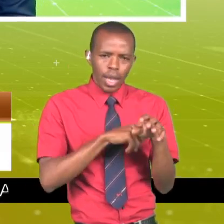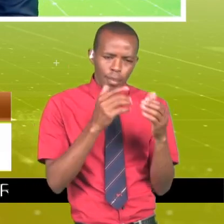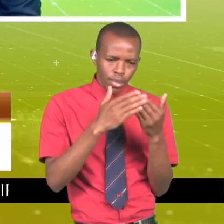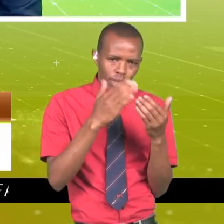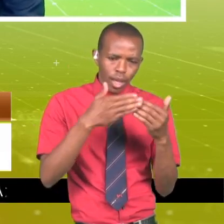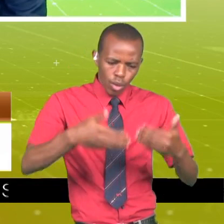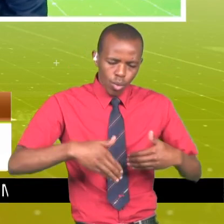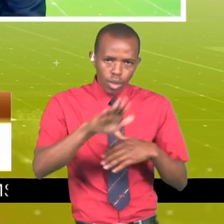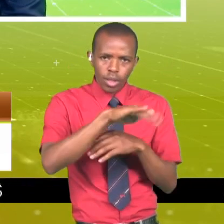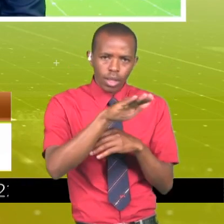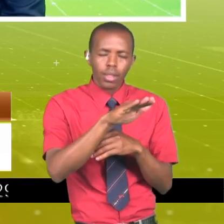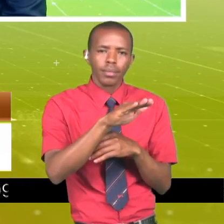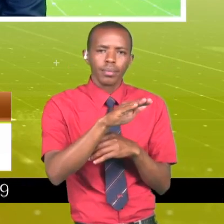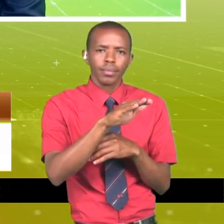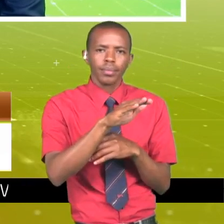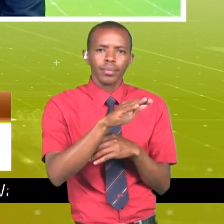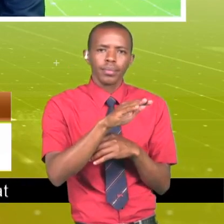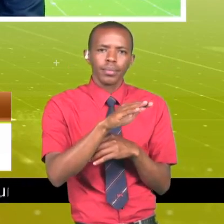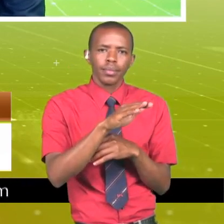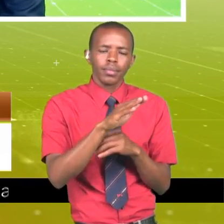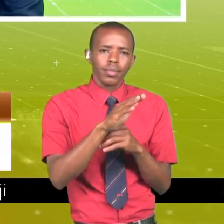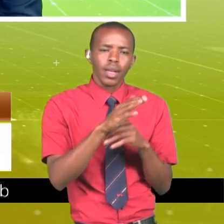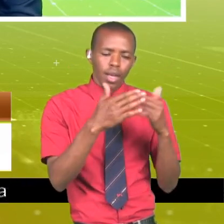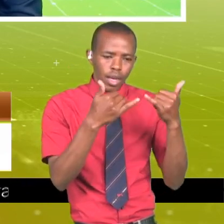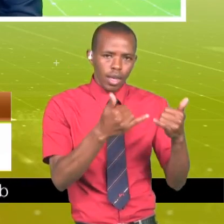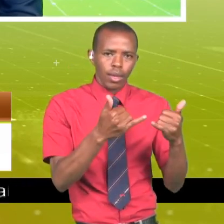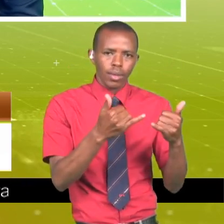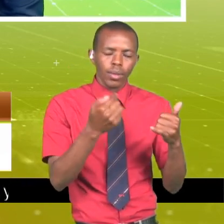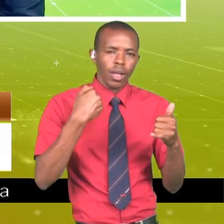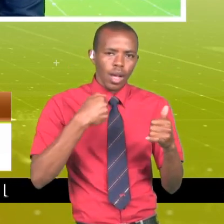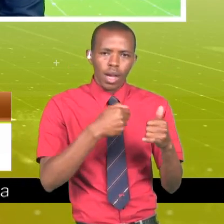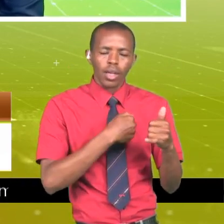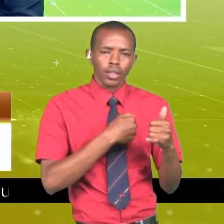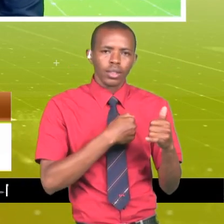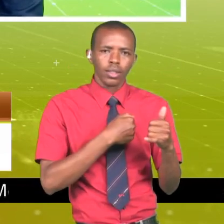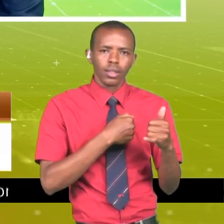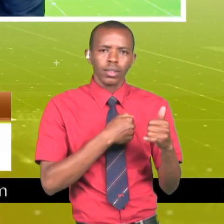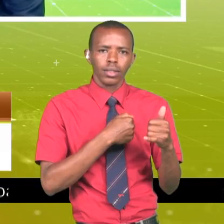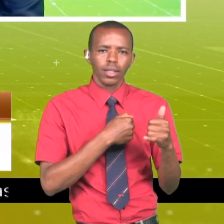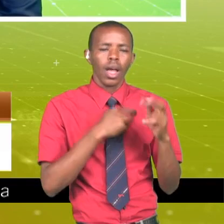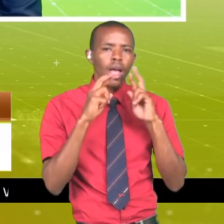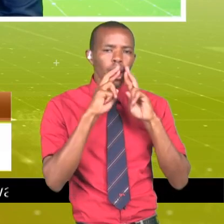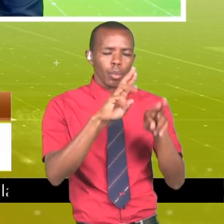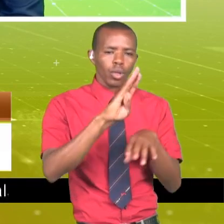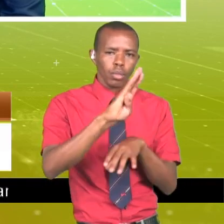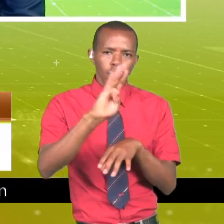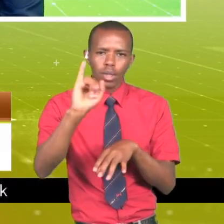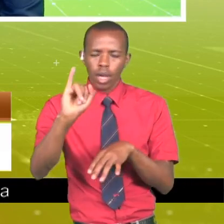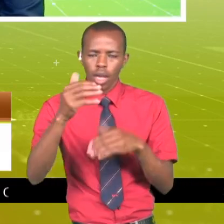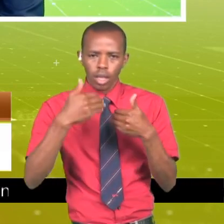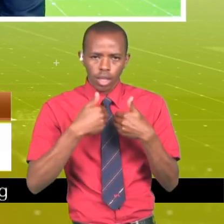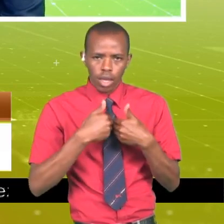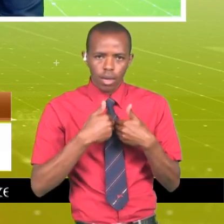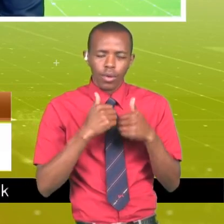eneobungilangu, na katika wakati utu kuna hii kitu, ama wakati utu kuna hii reporti ya BBI, ili